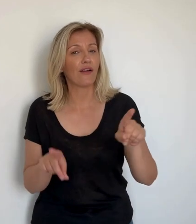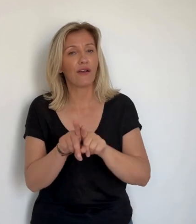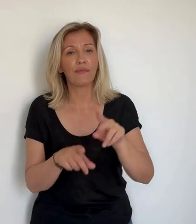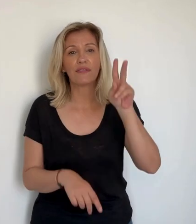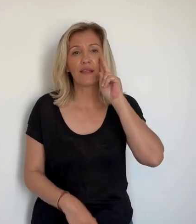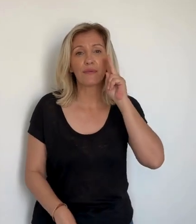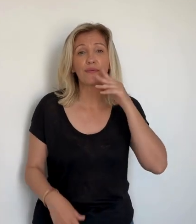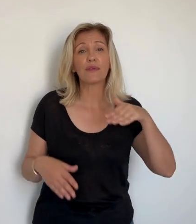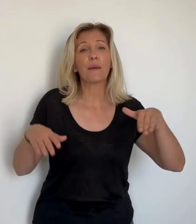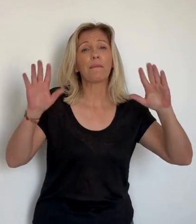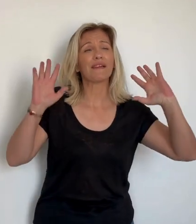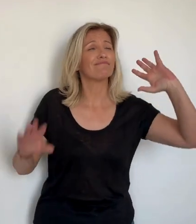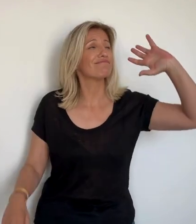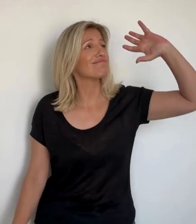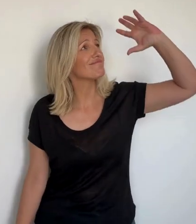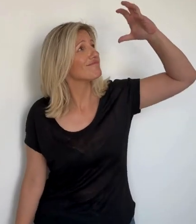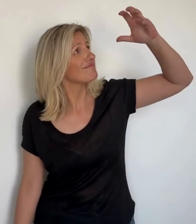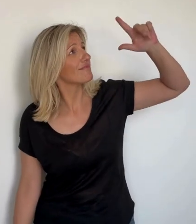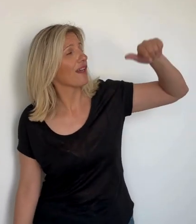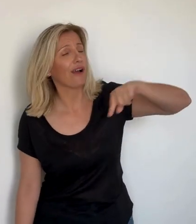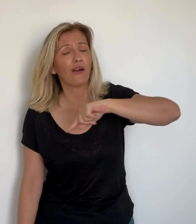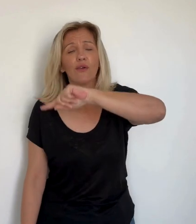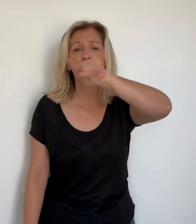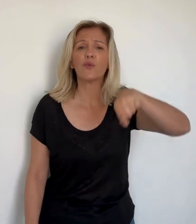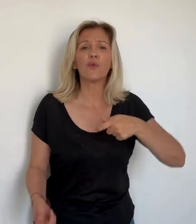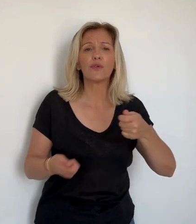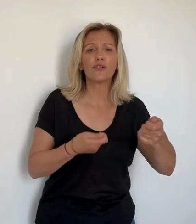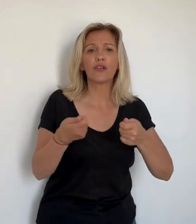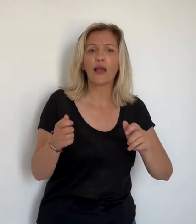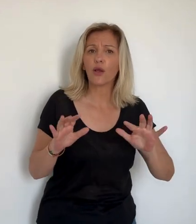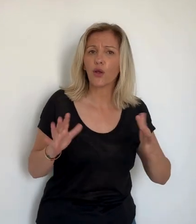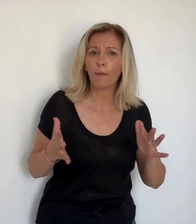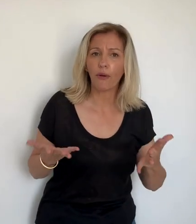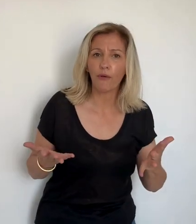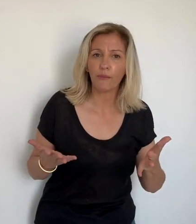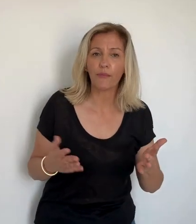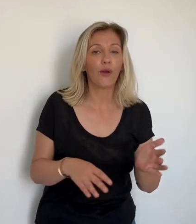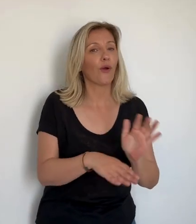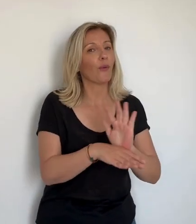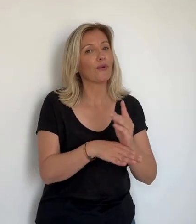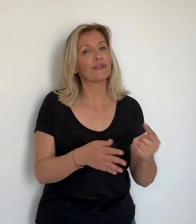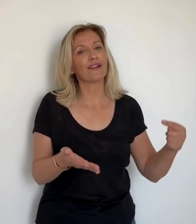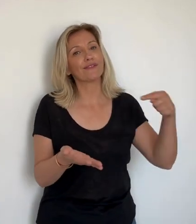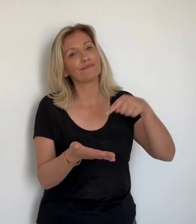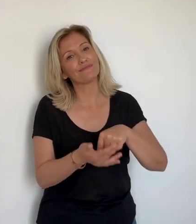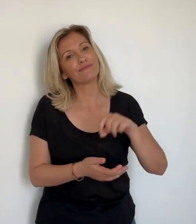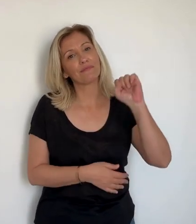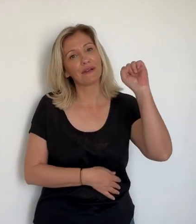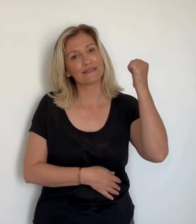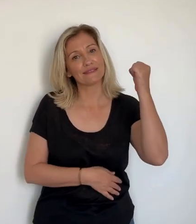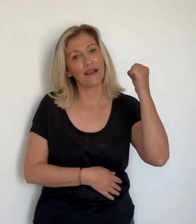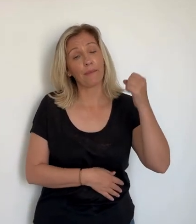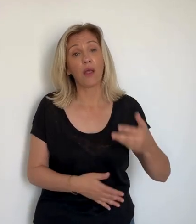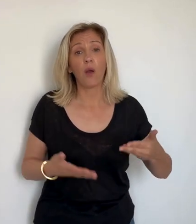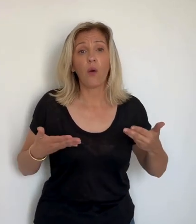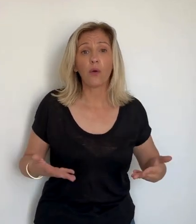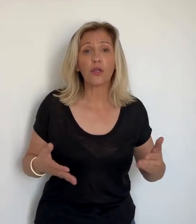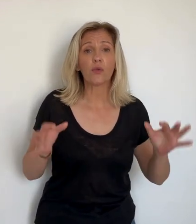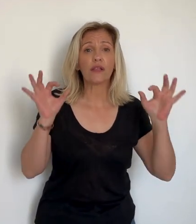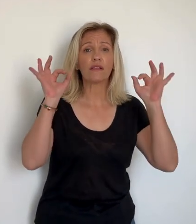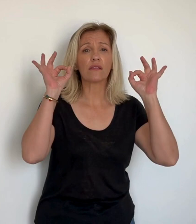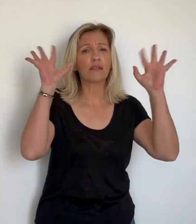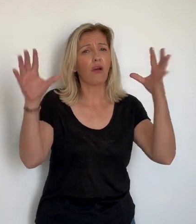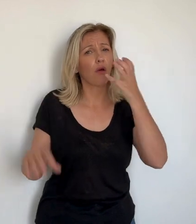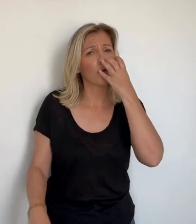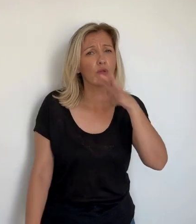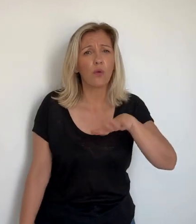quelques jours de l'été, rien d'inhabituel. Mais comment appréhende-t-on ces chaleurs attendues ? A Bastia, le reportage de Sybille Brumberg